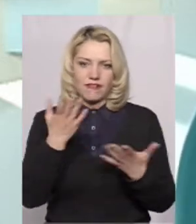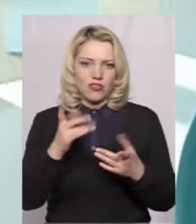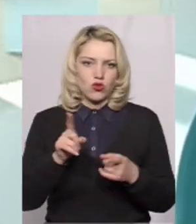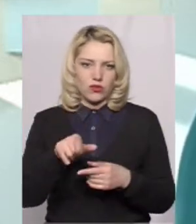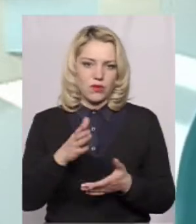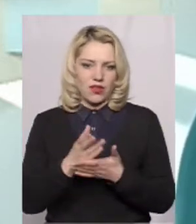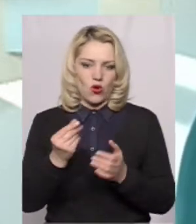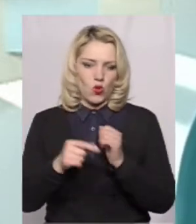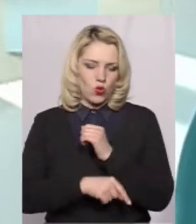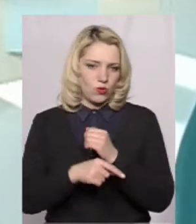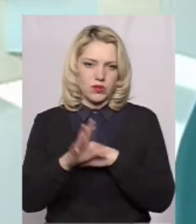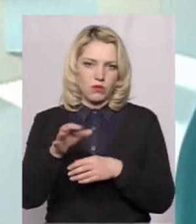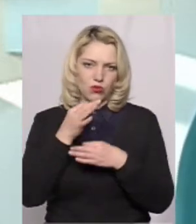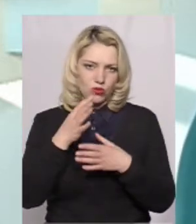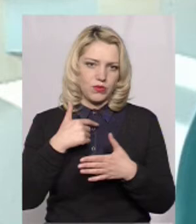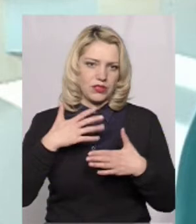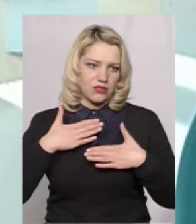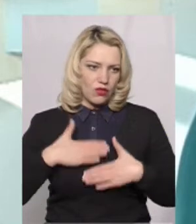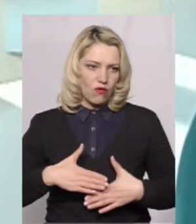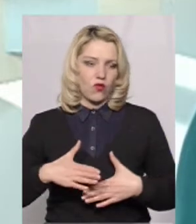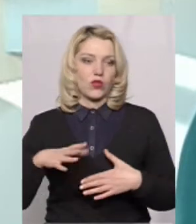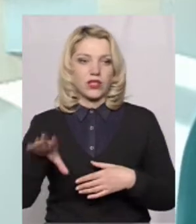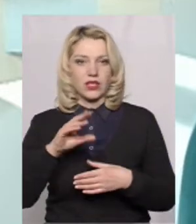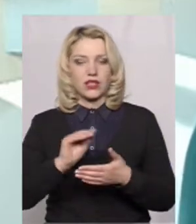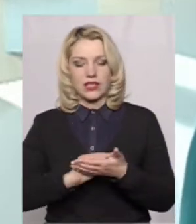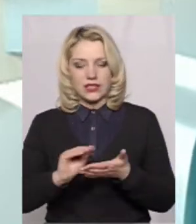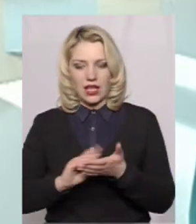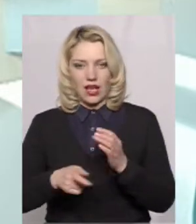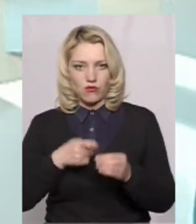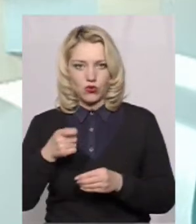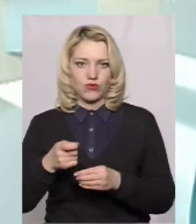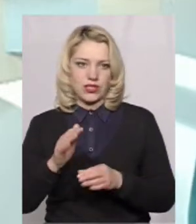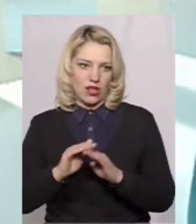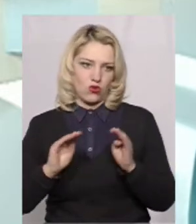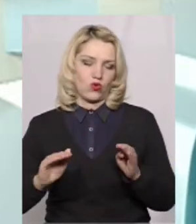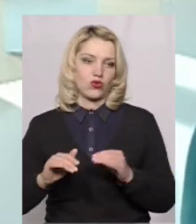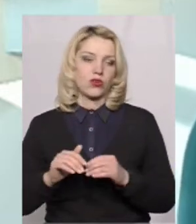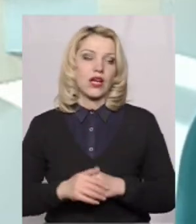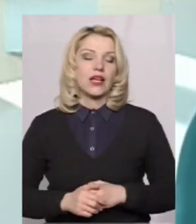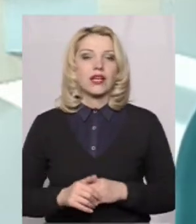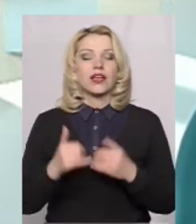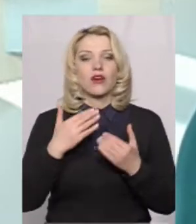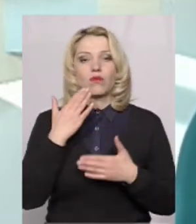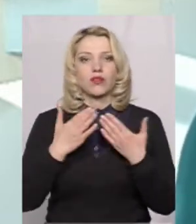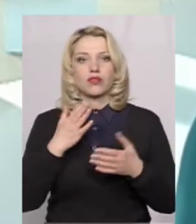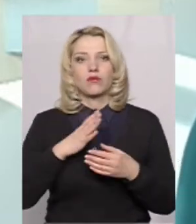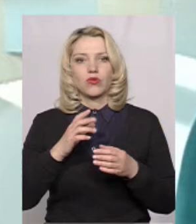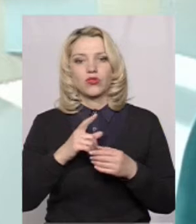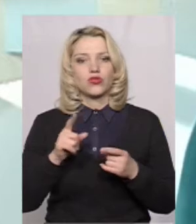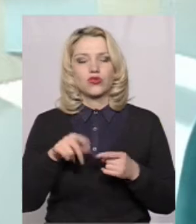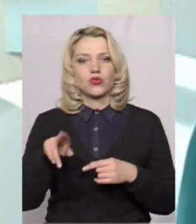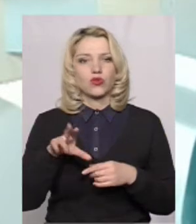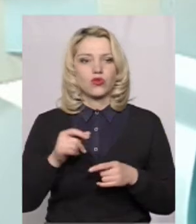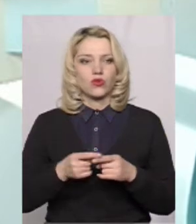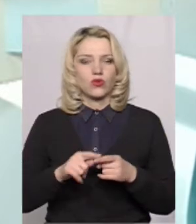корупція. Нам все подобається, ми задоволені. Вже написали заяву в садочок наразі. І опитування було на рахунок,